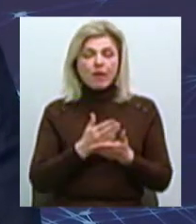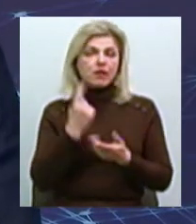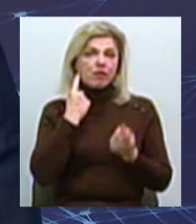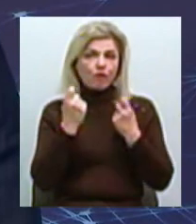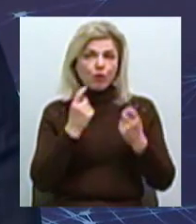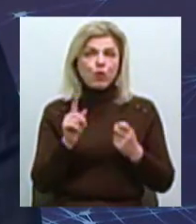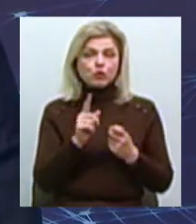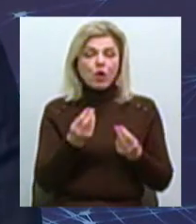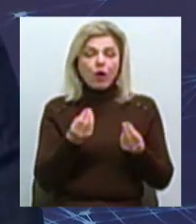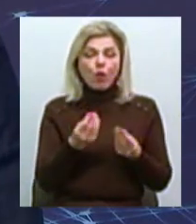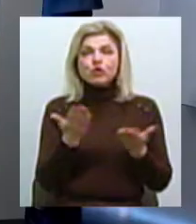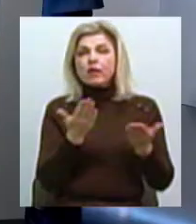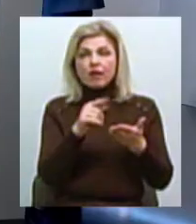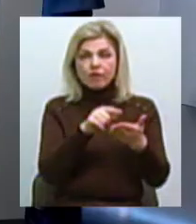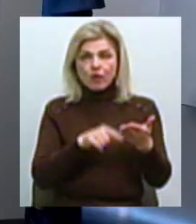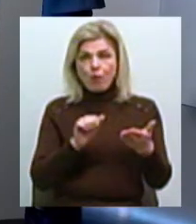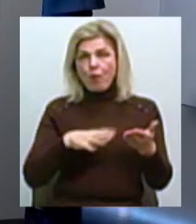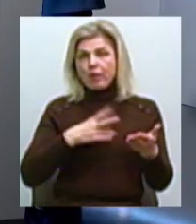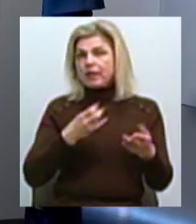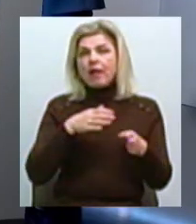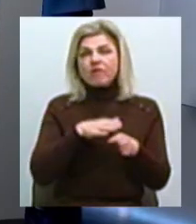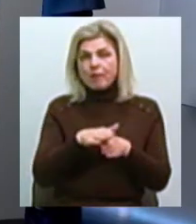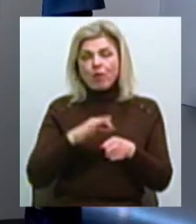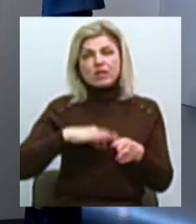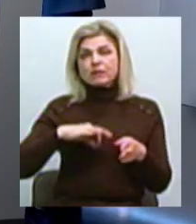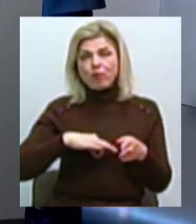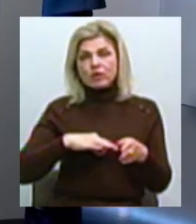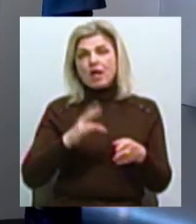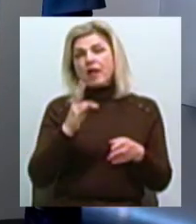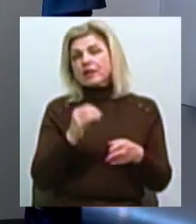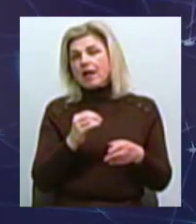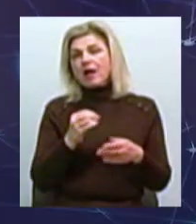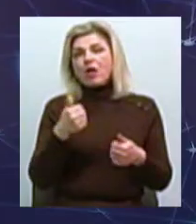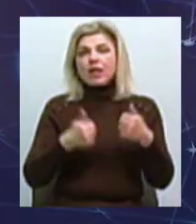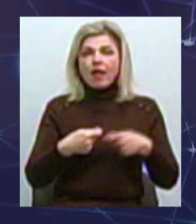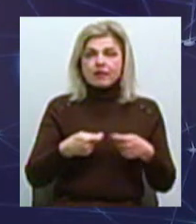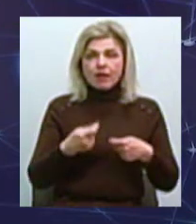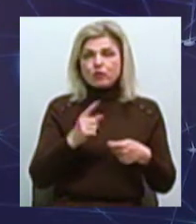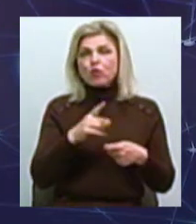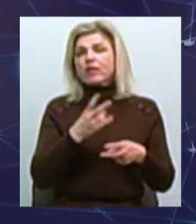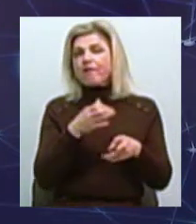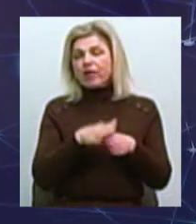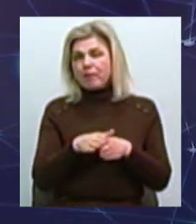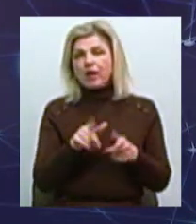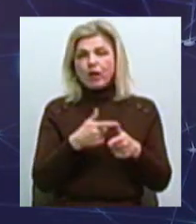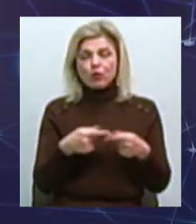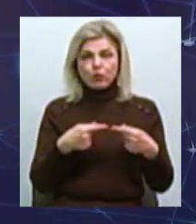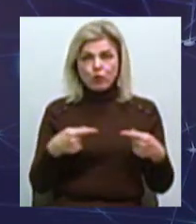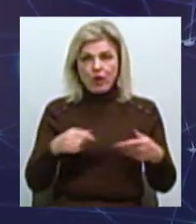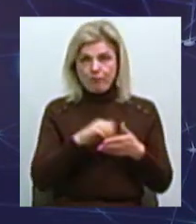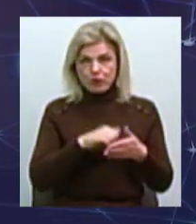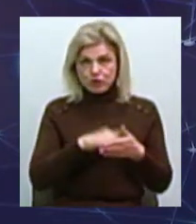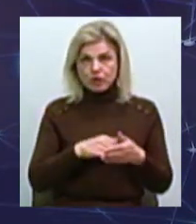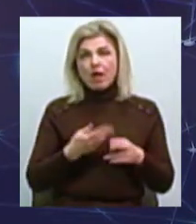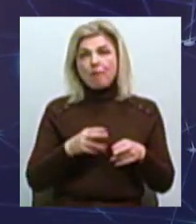що певна частина коштів може бути невикористана Через невідбувшийся тендер, чи можливо ще з якихось причин Тому ці кошти